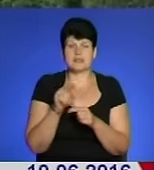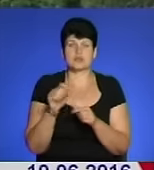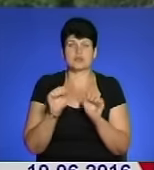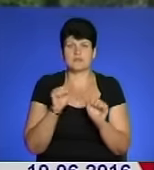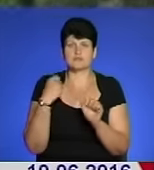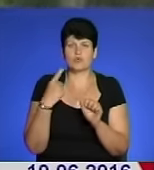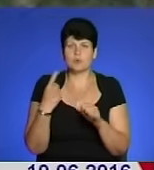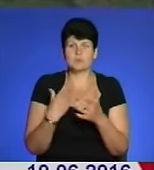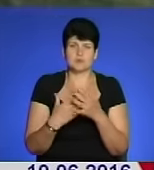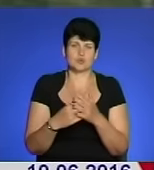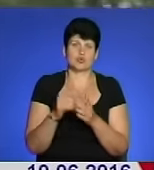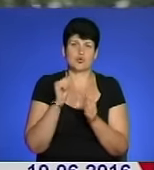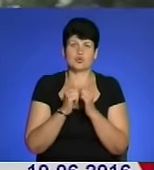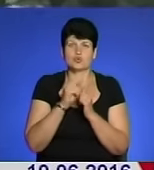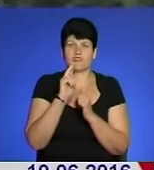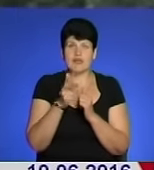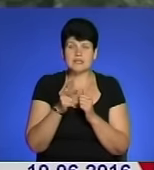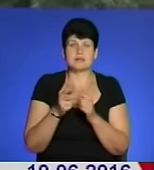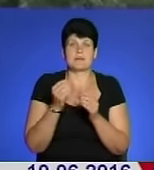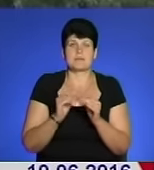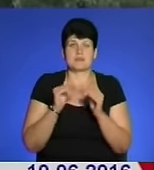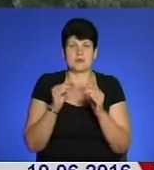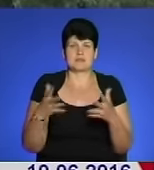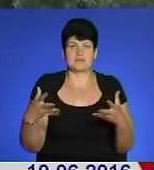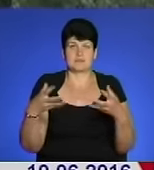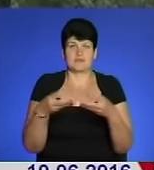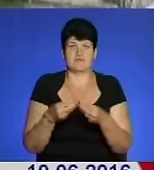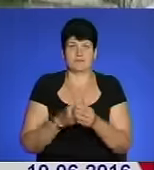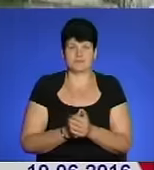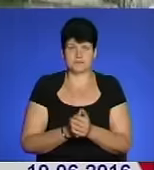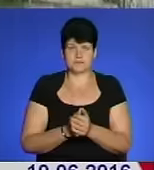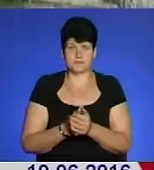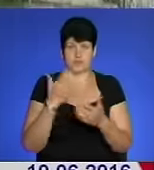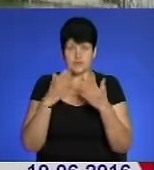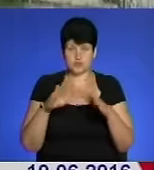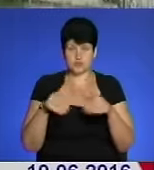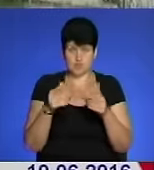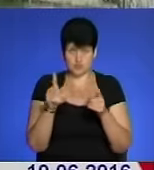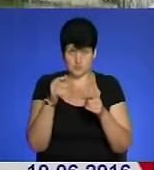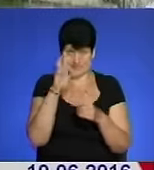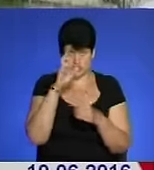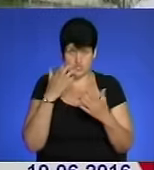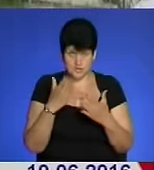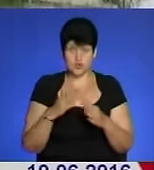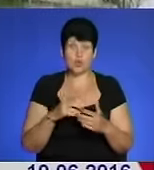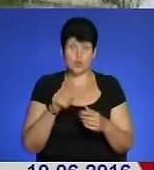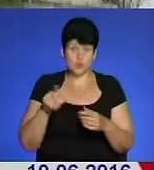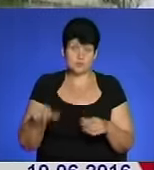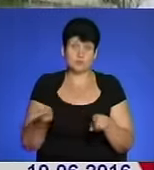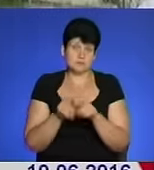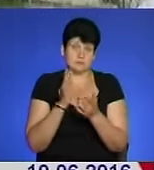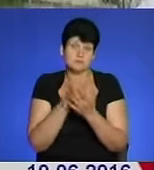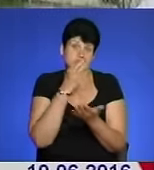області майже щоквартально піднімає відсоток співфінансування. Якщо дає щось держава, то її громада має нести